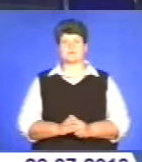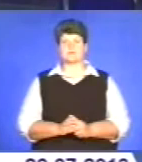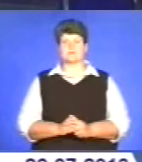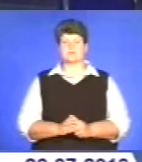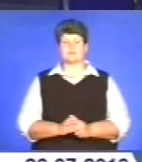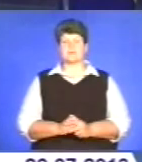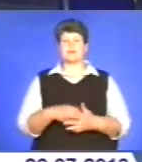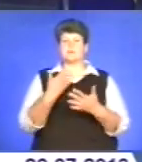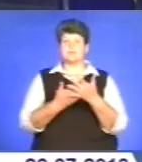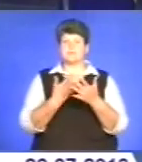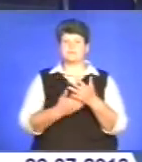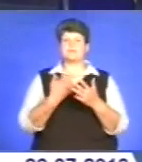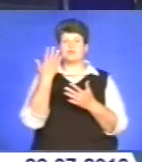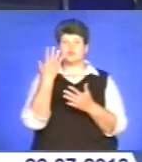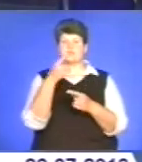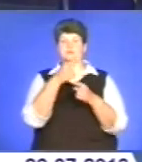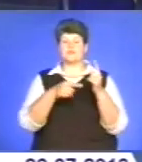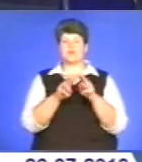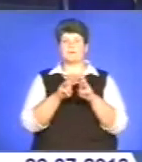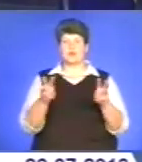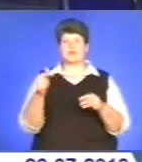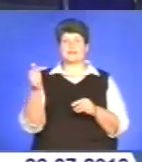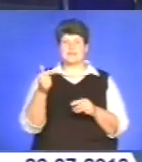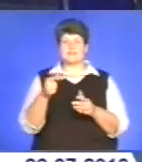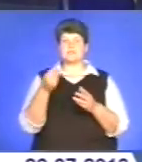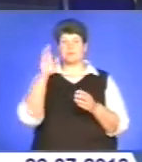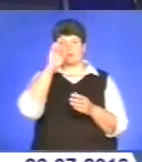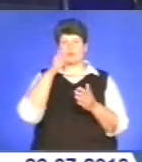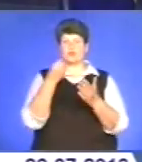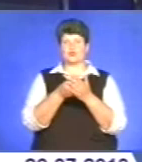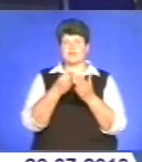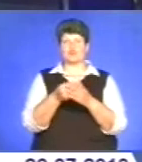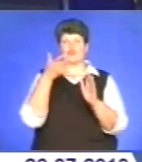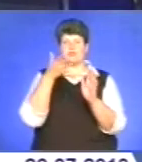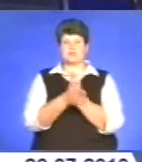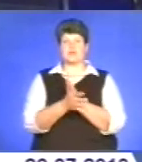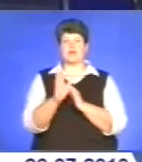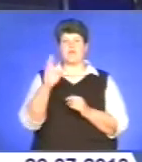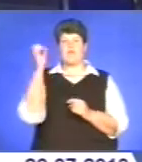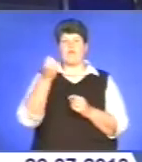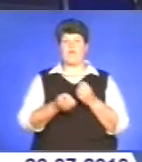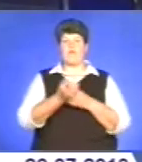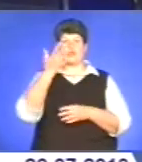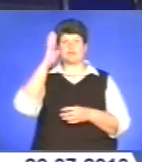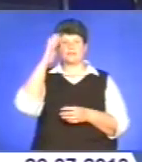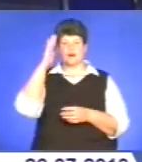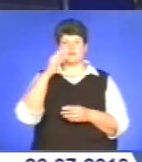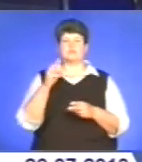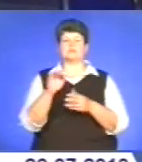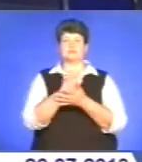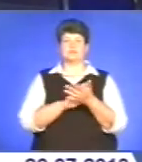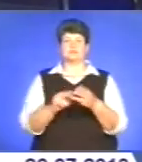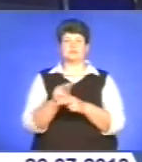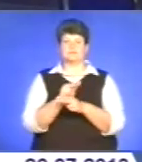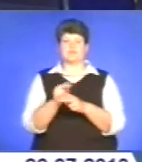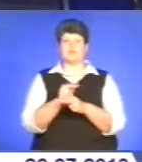Майже 4,5 мільйони гривень з бюджету витратили на ремонт фонтанів. Триває реконструкція водограїв у Тернополі,